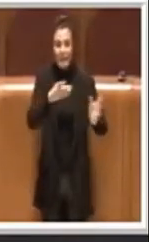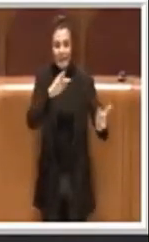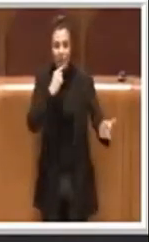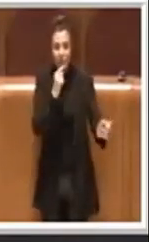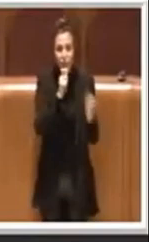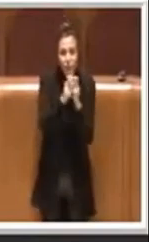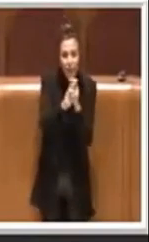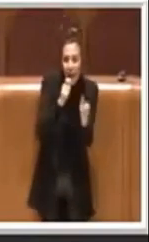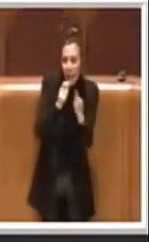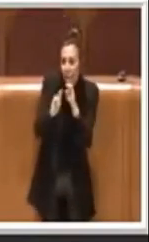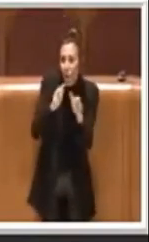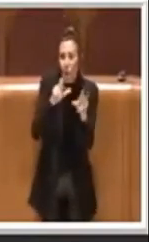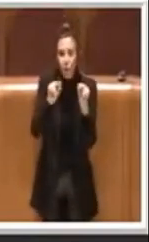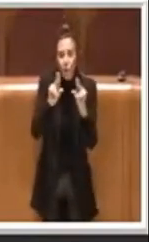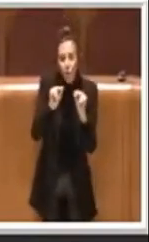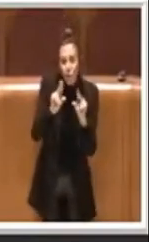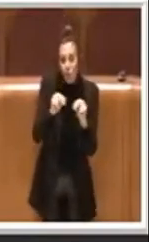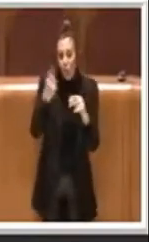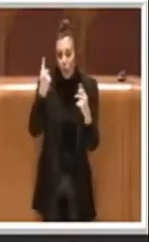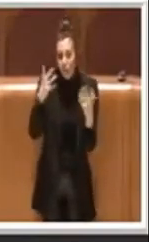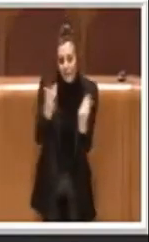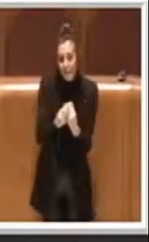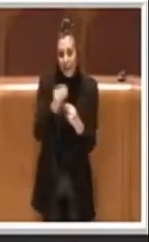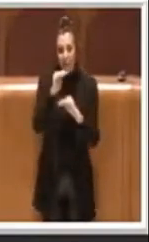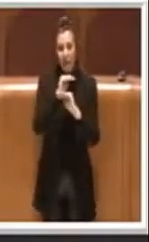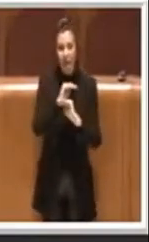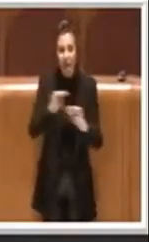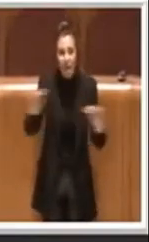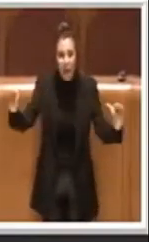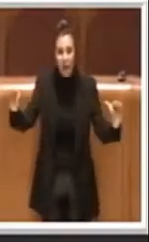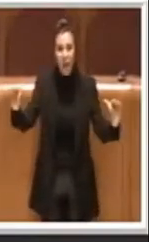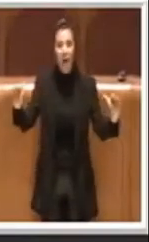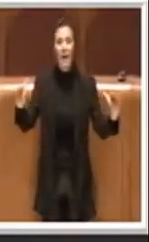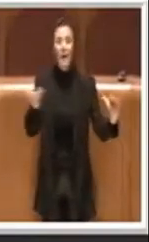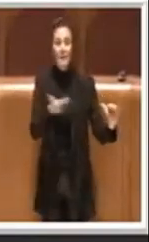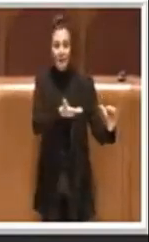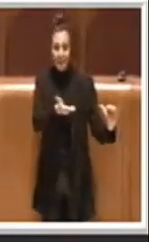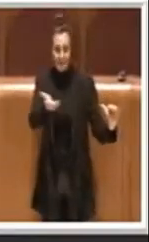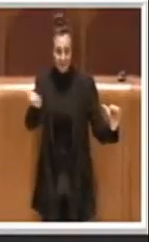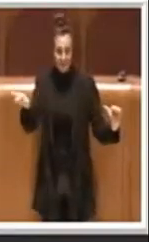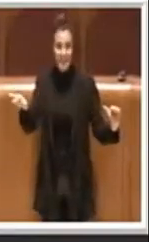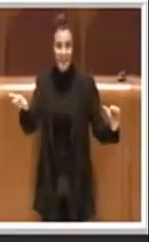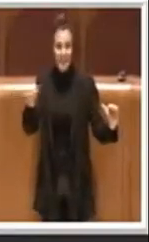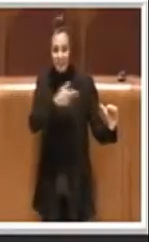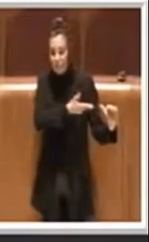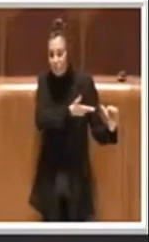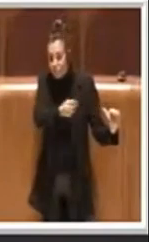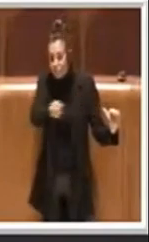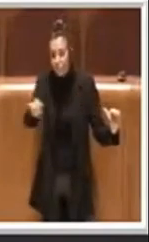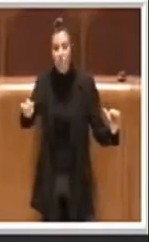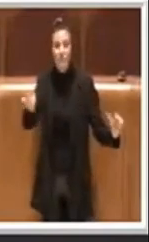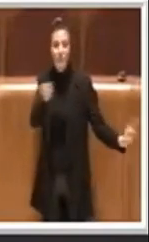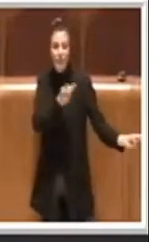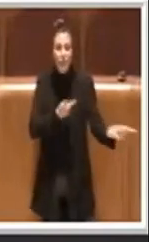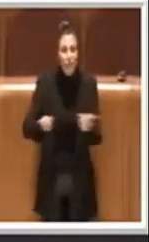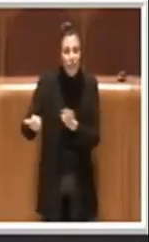anche ovviamente con alcuni ragazzi insomma che oggi ovviamente cercano insomma di